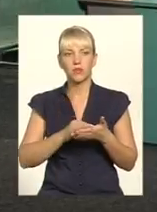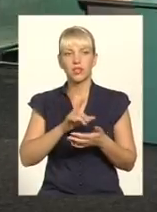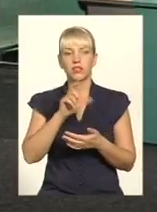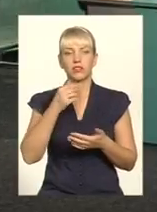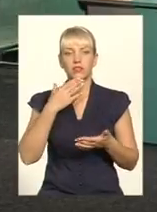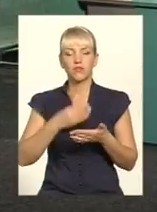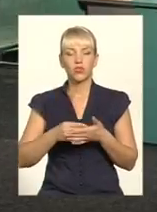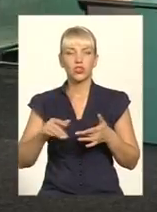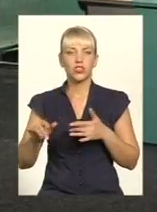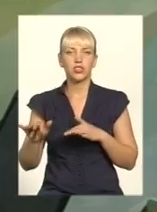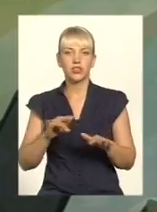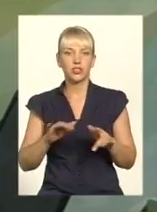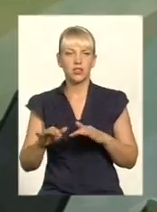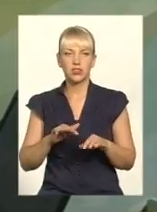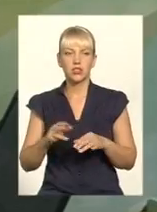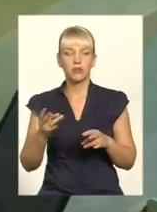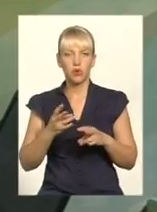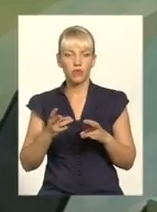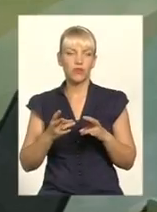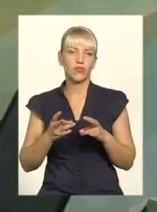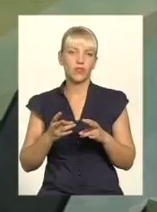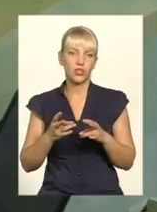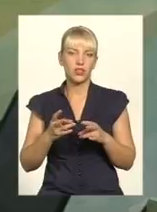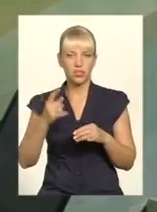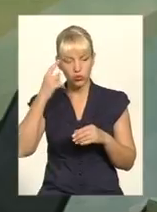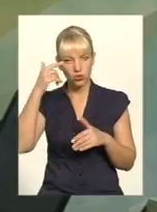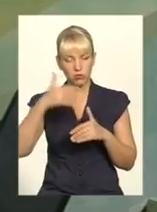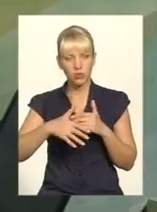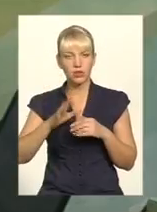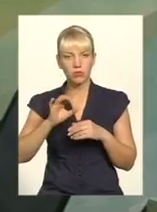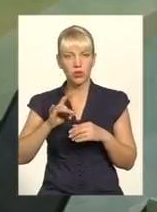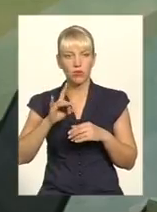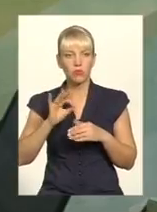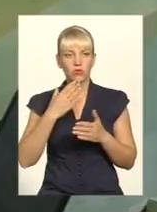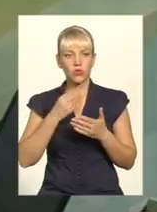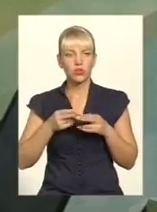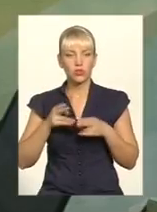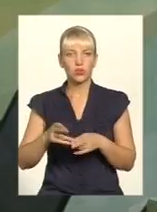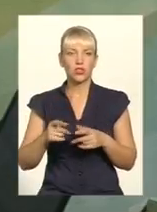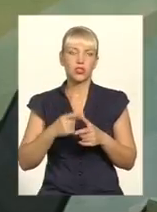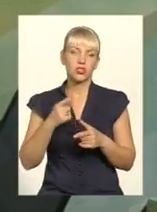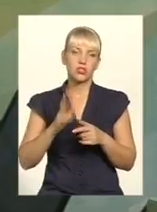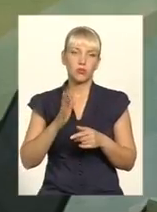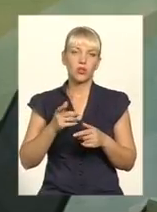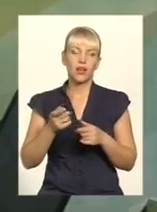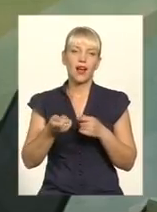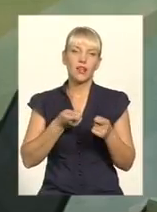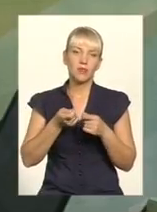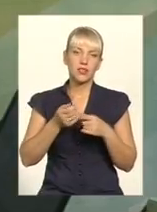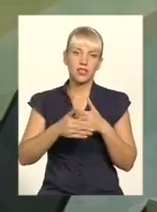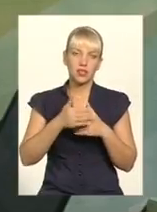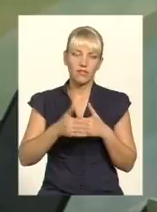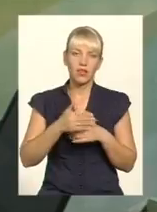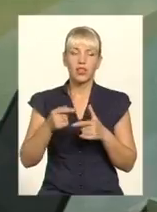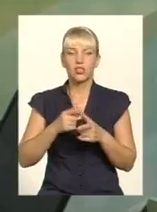і вона тоді не буде чинити ті чи інші злодіяння або лиха. Чи це в плані наказання адміністративного порушення, чи це